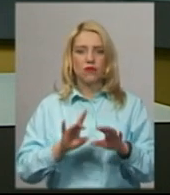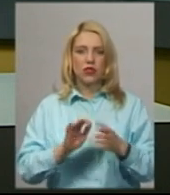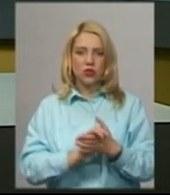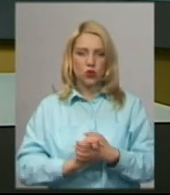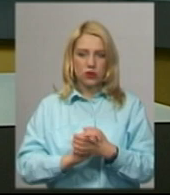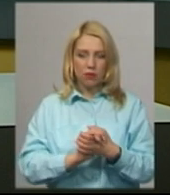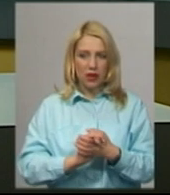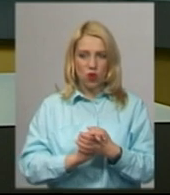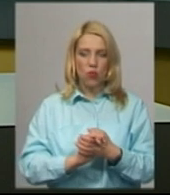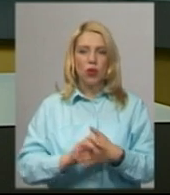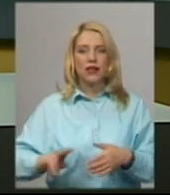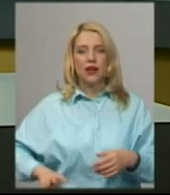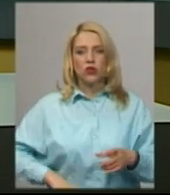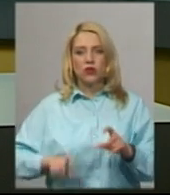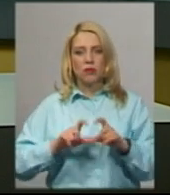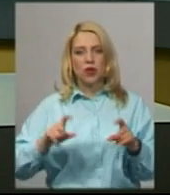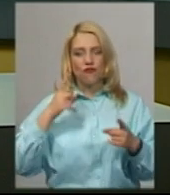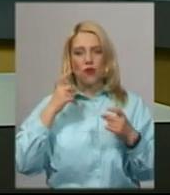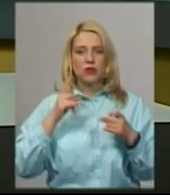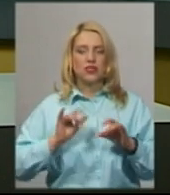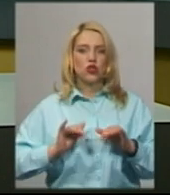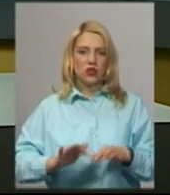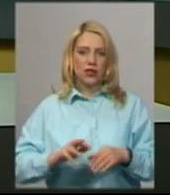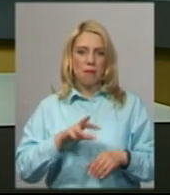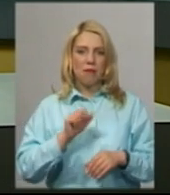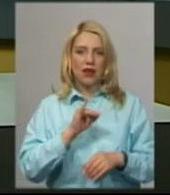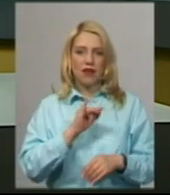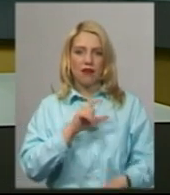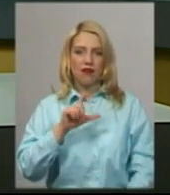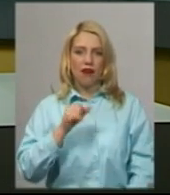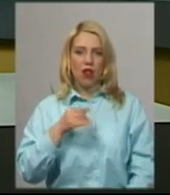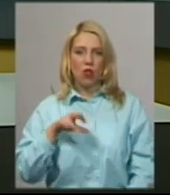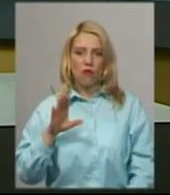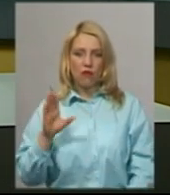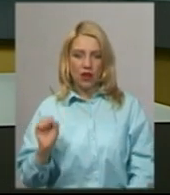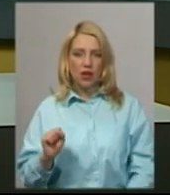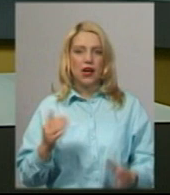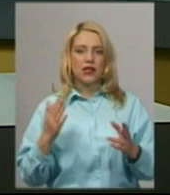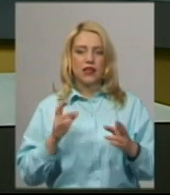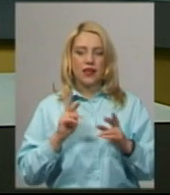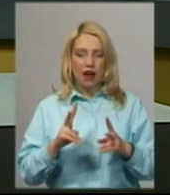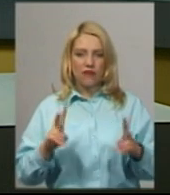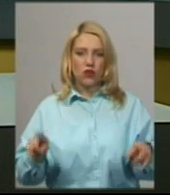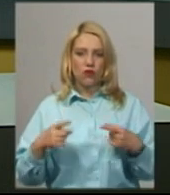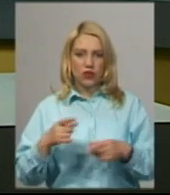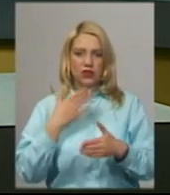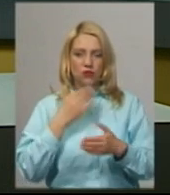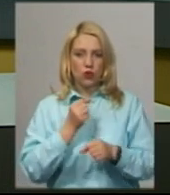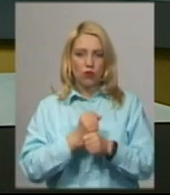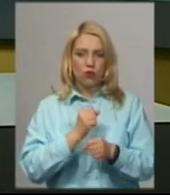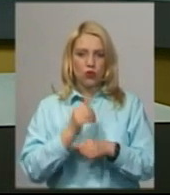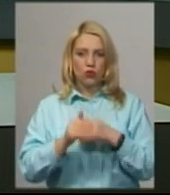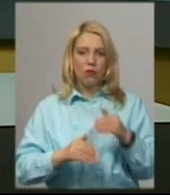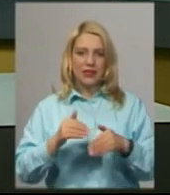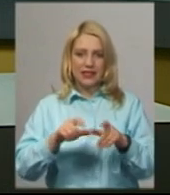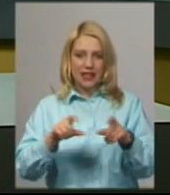директорка департаменту інформаційної діяльності Інна Михайлова. Як басейни відновили свою роботу та як намагаються дотримуватися